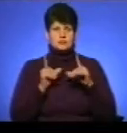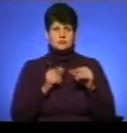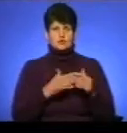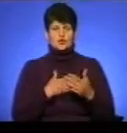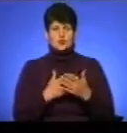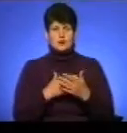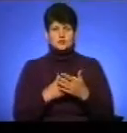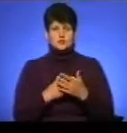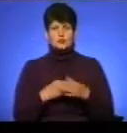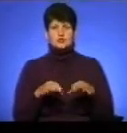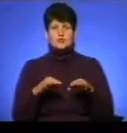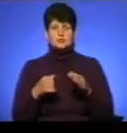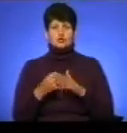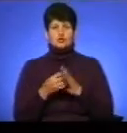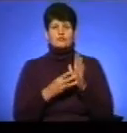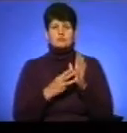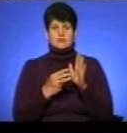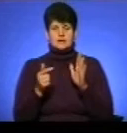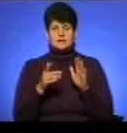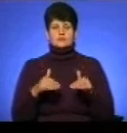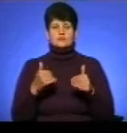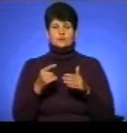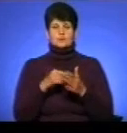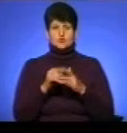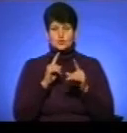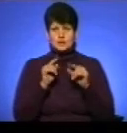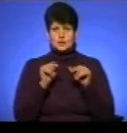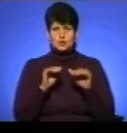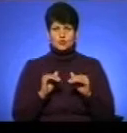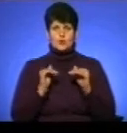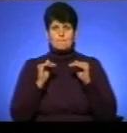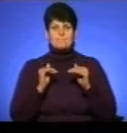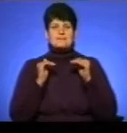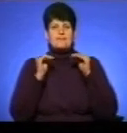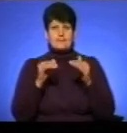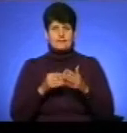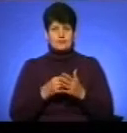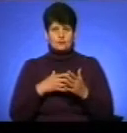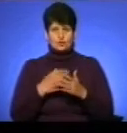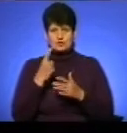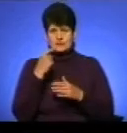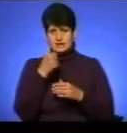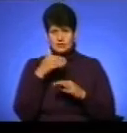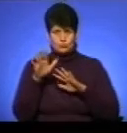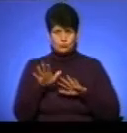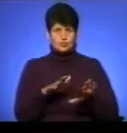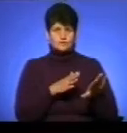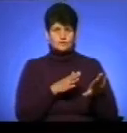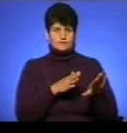восьми гривень. Ми звернулися в міську раду для того, щоб підняти тарифи. Рік часу пройшов.